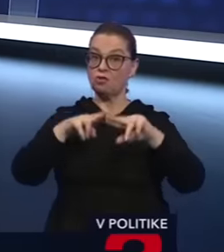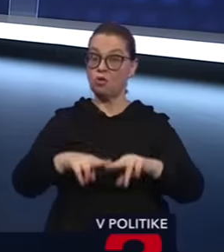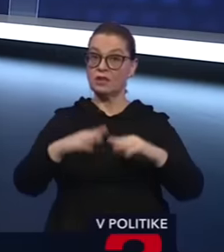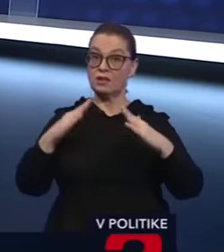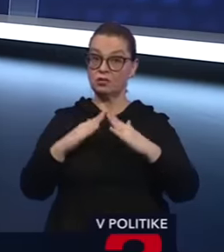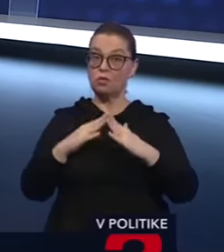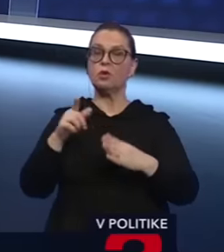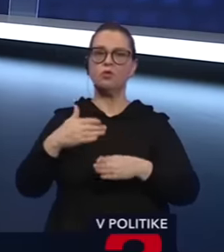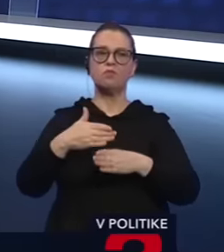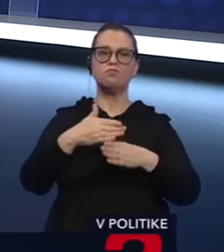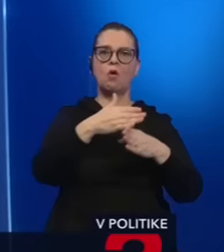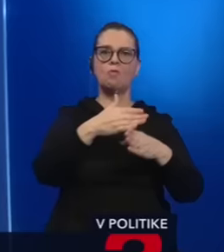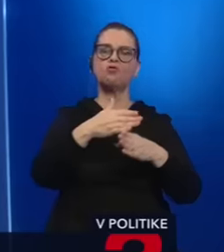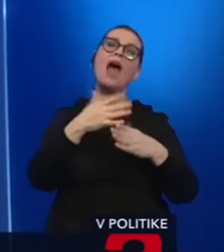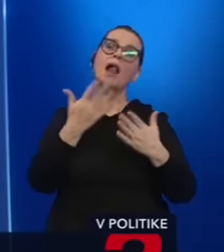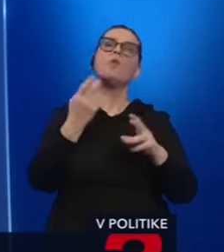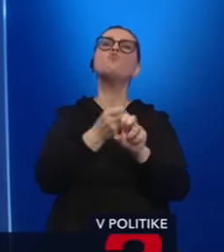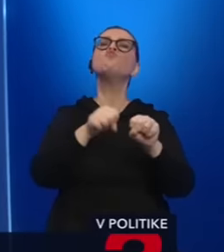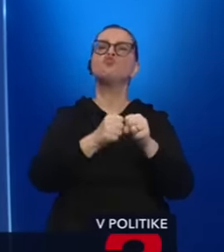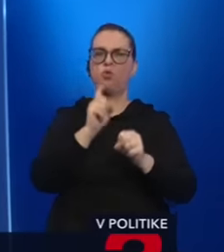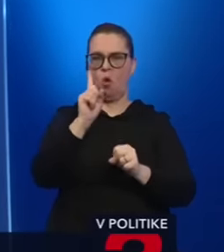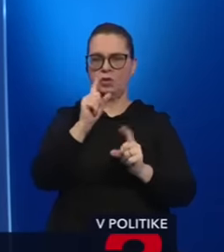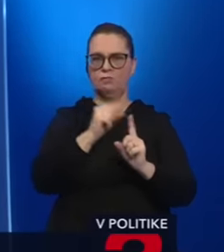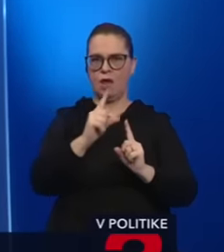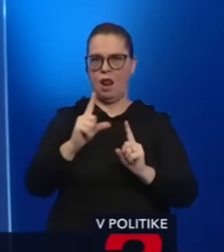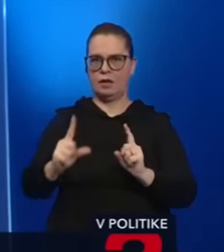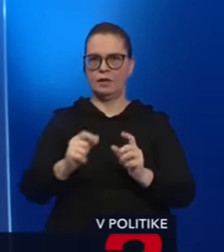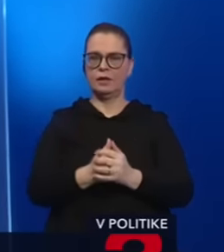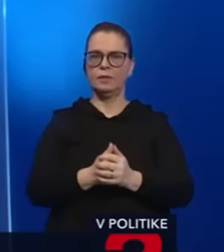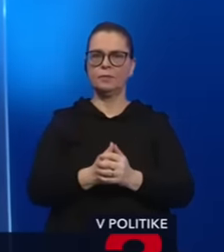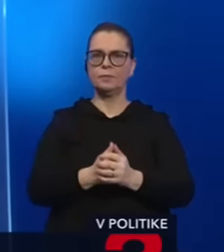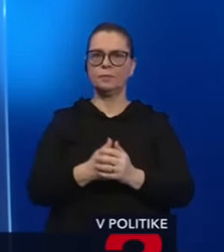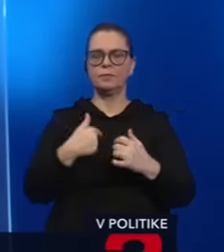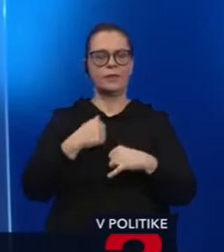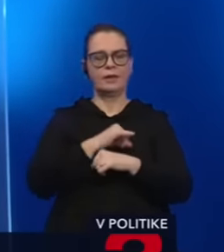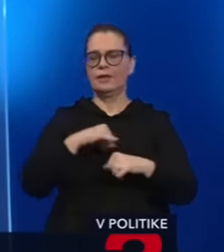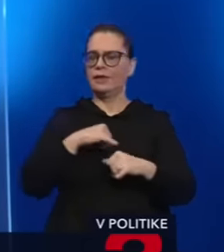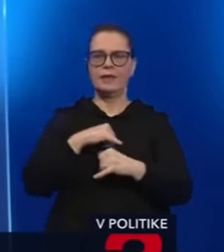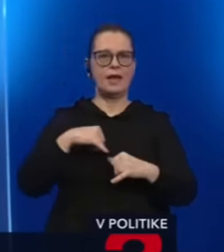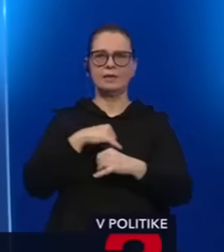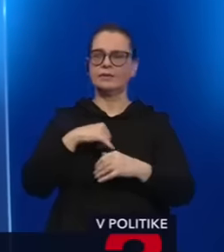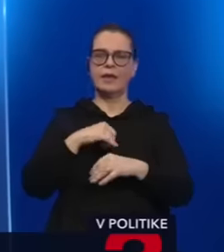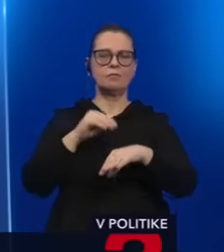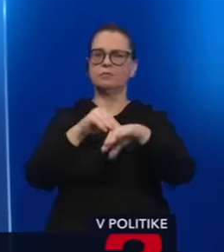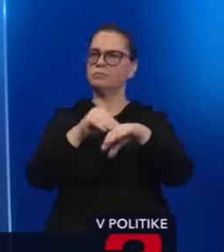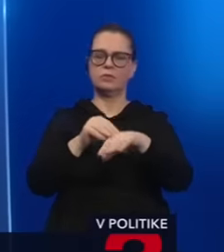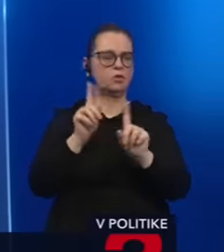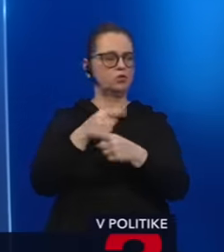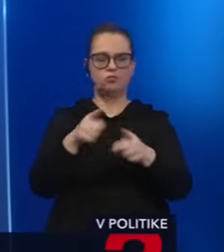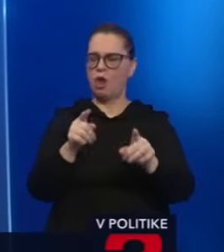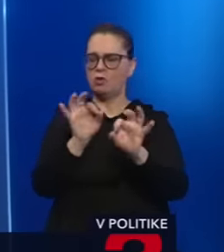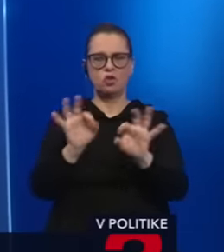čo by vedelo pánovi Pellegrínym uškodiť a preto ja sa ani nevťahujem do nejakých mediálnych odkazov. Proste pred